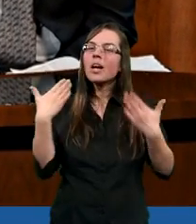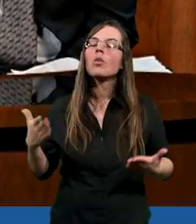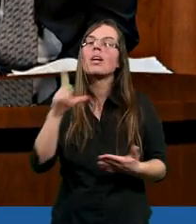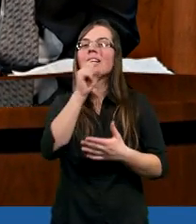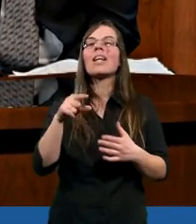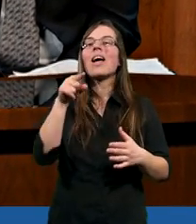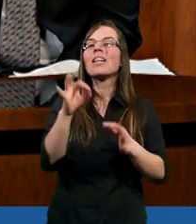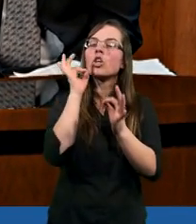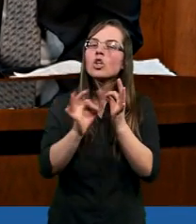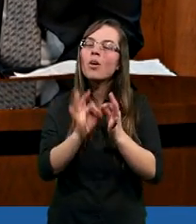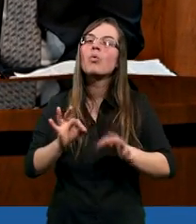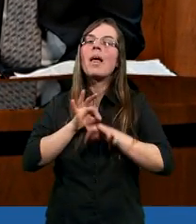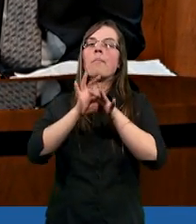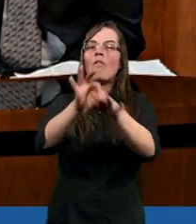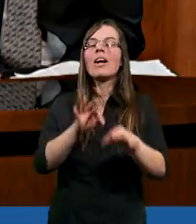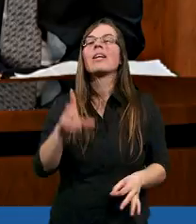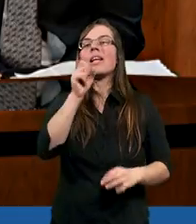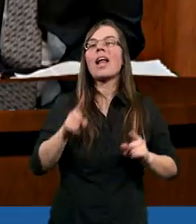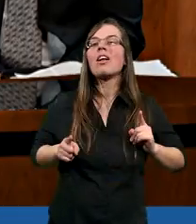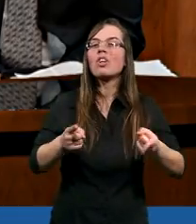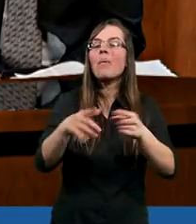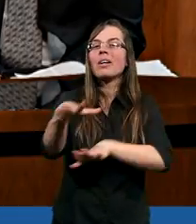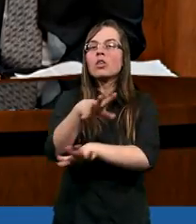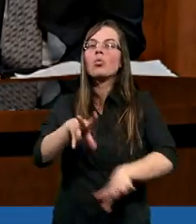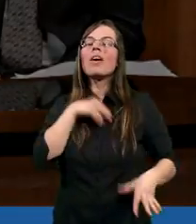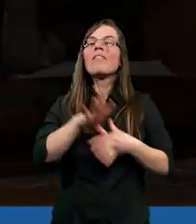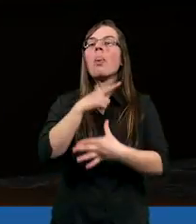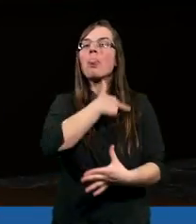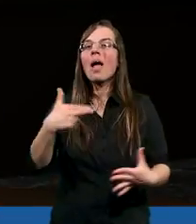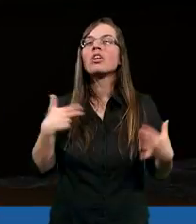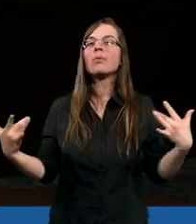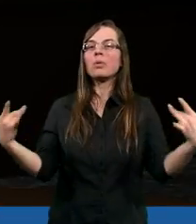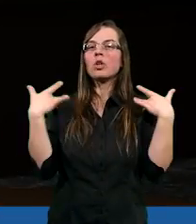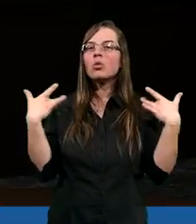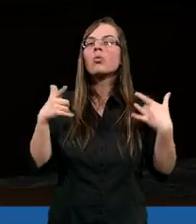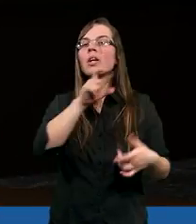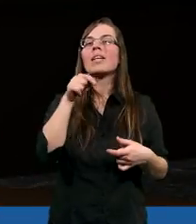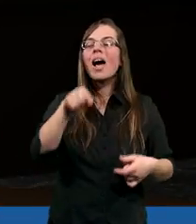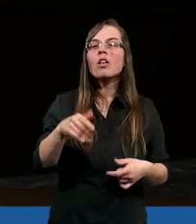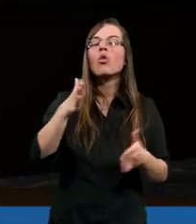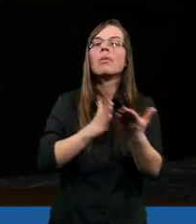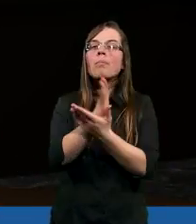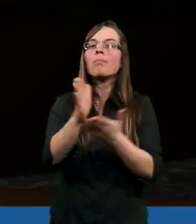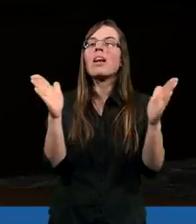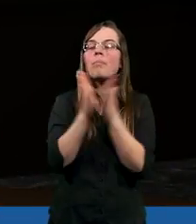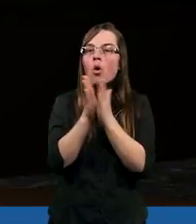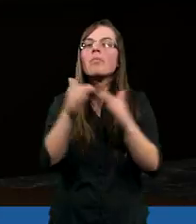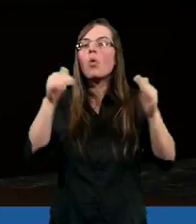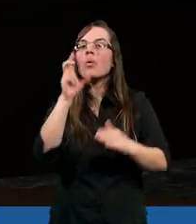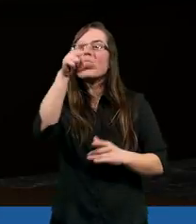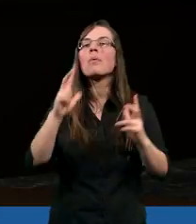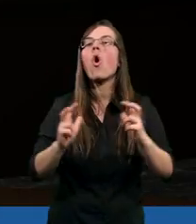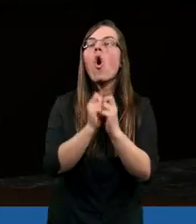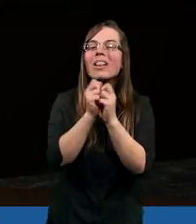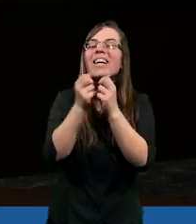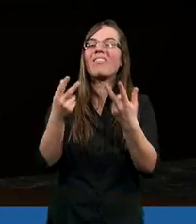dziękujemy za Twoje szczególne prowadzenie, za działanie Ducha Świętego w naszym życiu, za to, że poprzez modlitwę możemy Ciebie